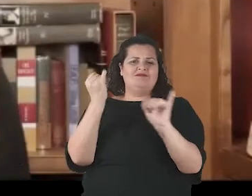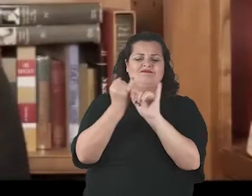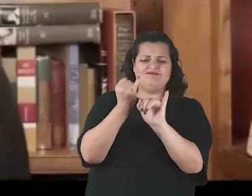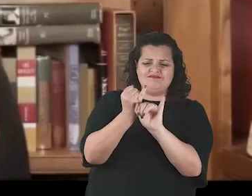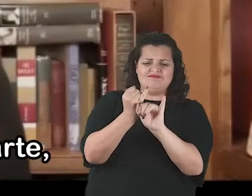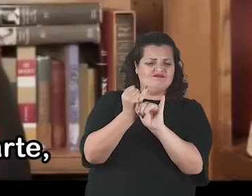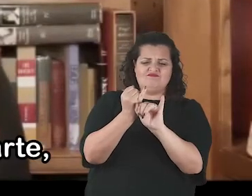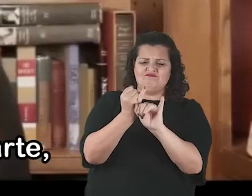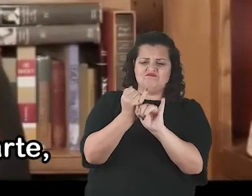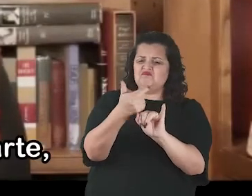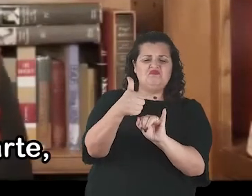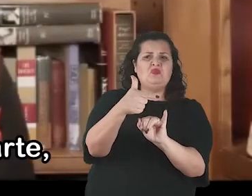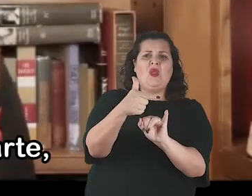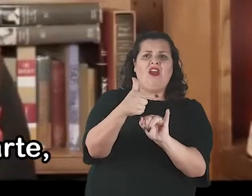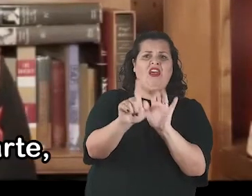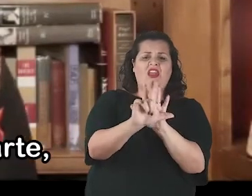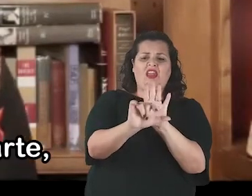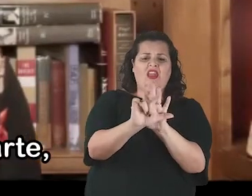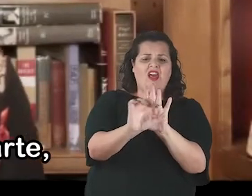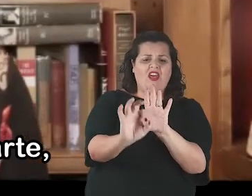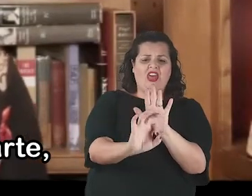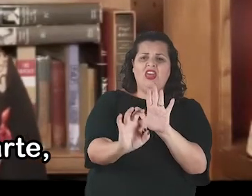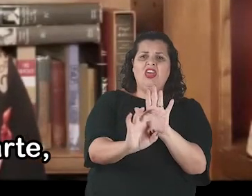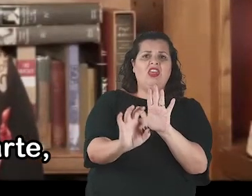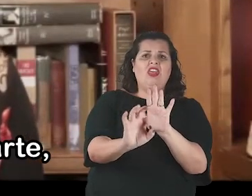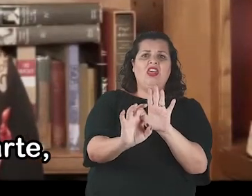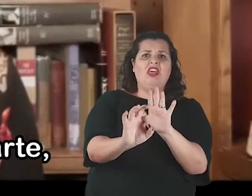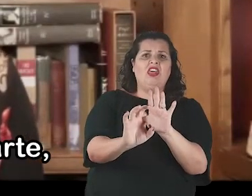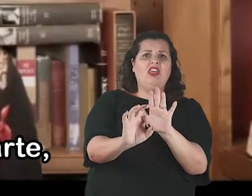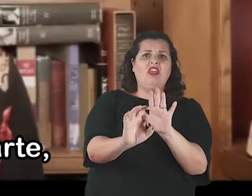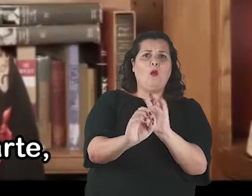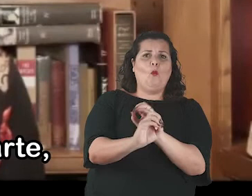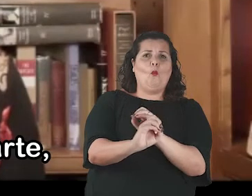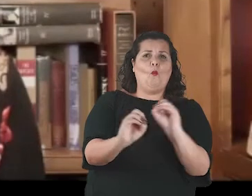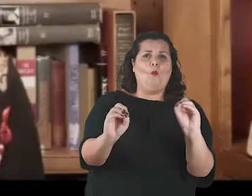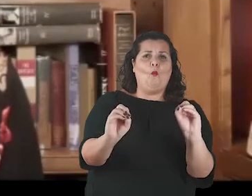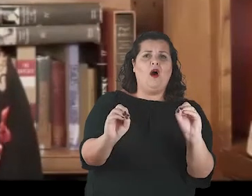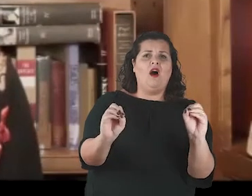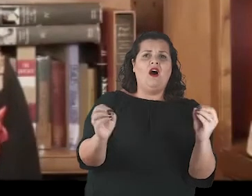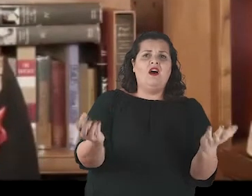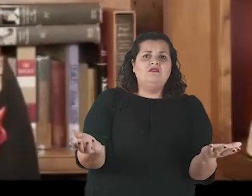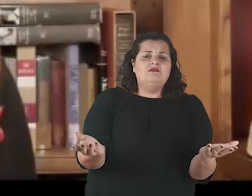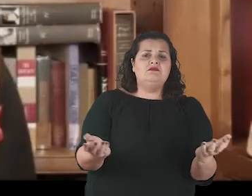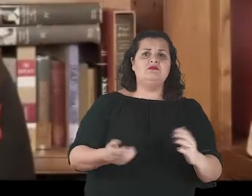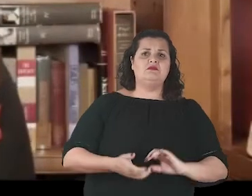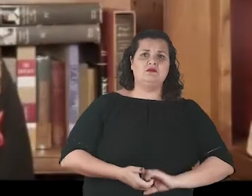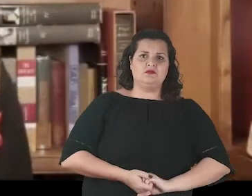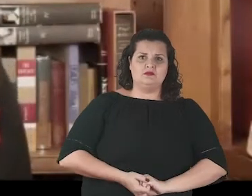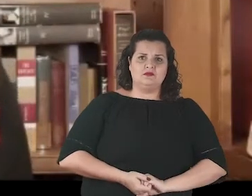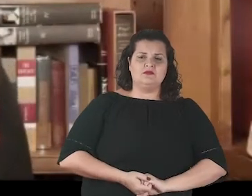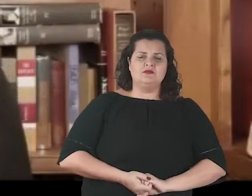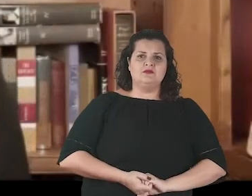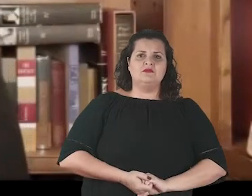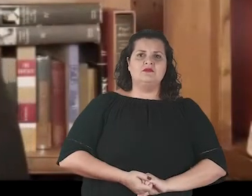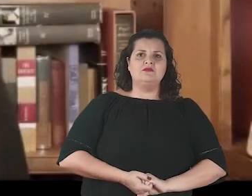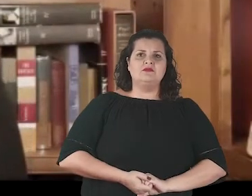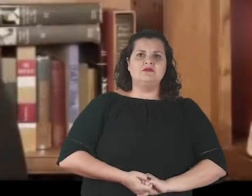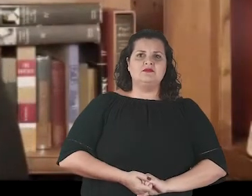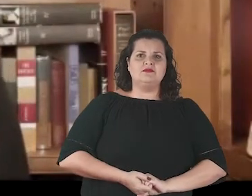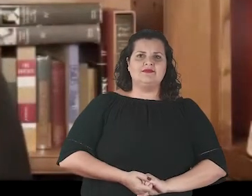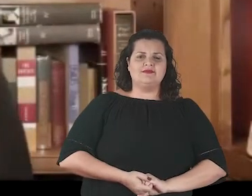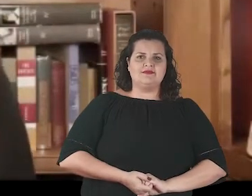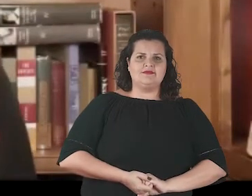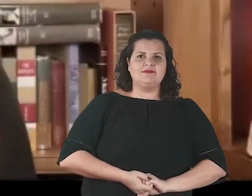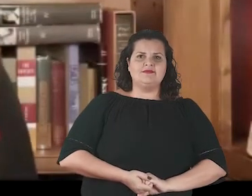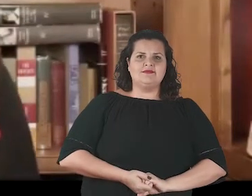impressed upon us as a world apart where the norms of society and its rights